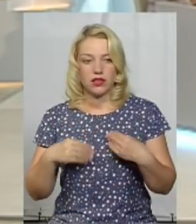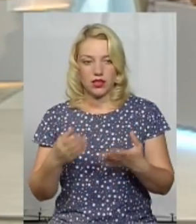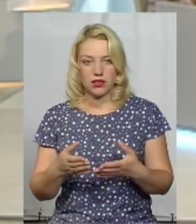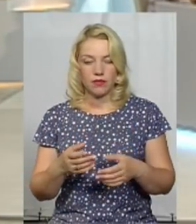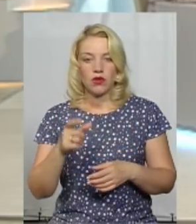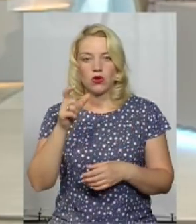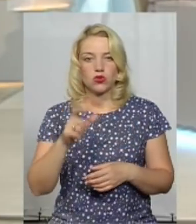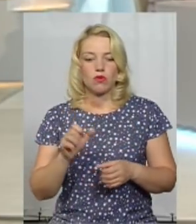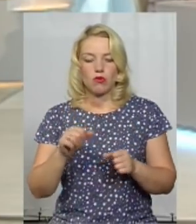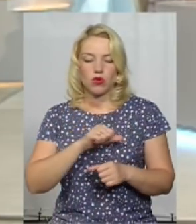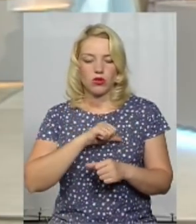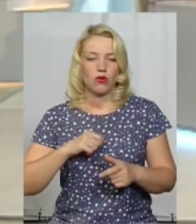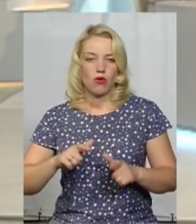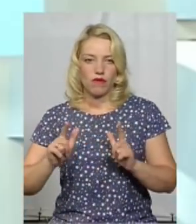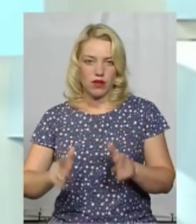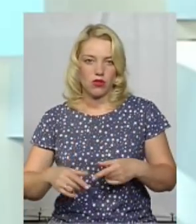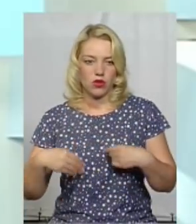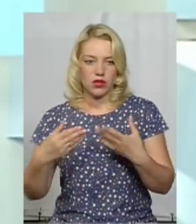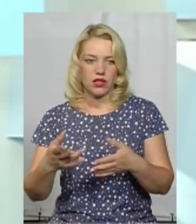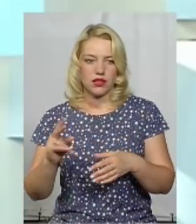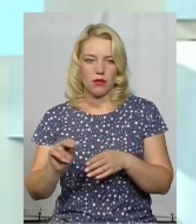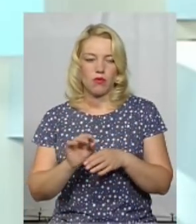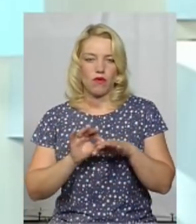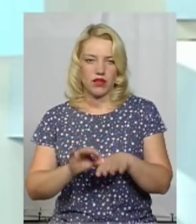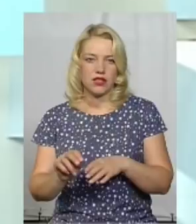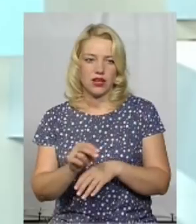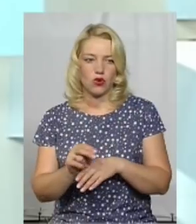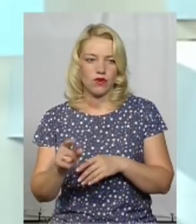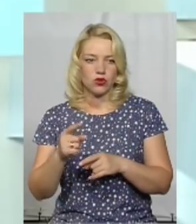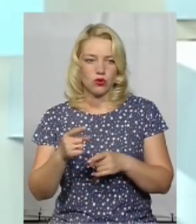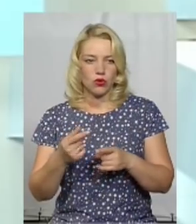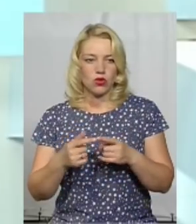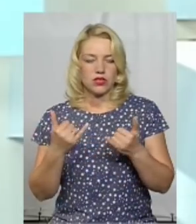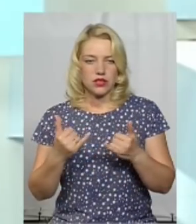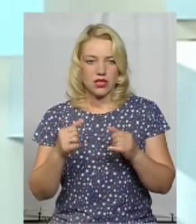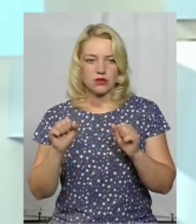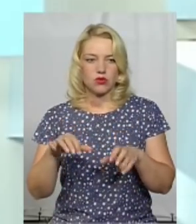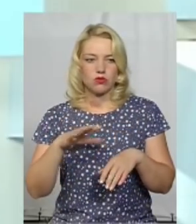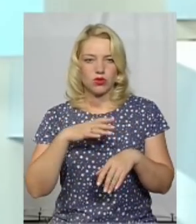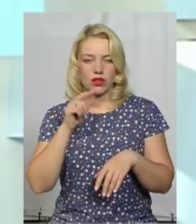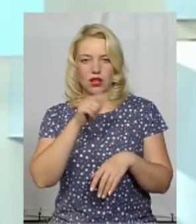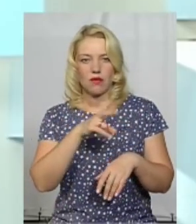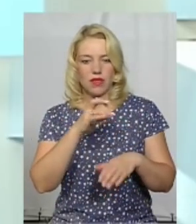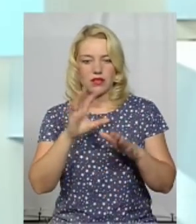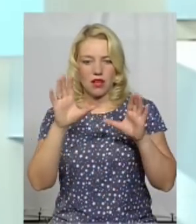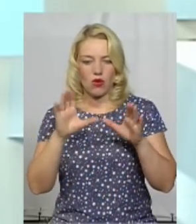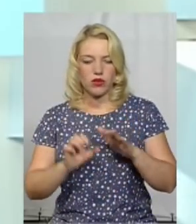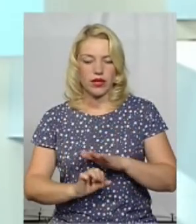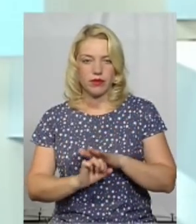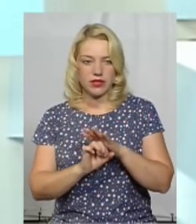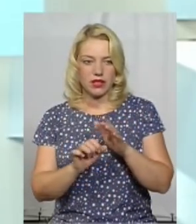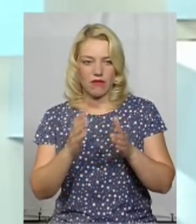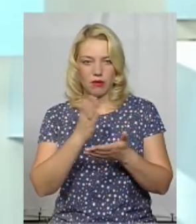могла дати добровільну згоду після того на проведення лікування. І тому зараз абсолютно може бути там на законних підставах